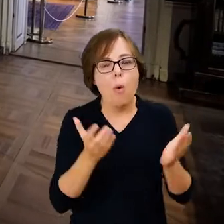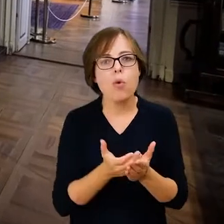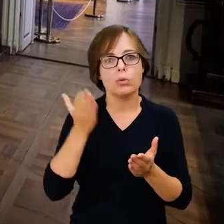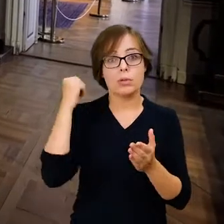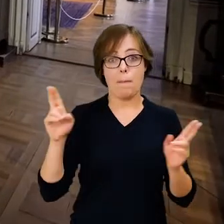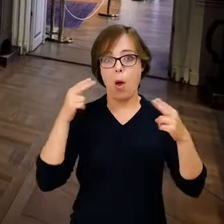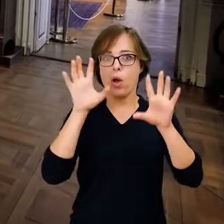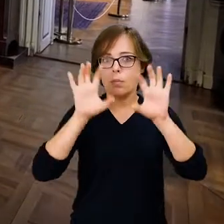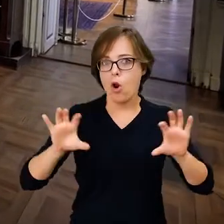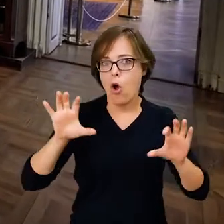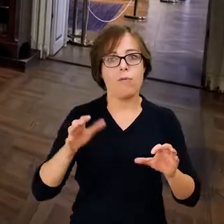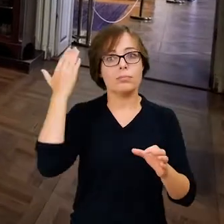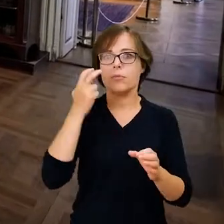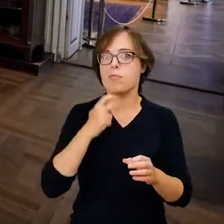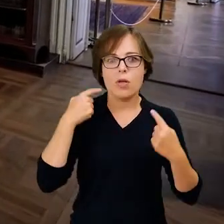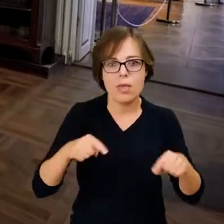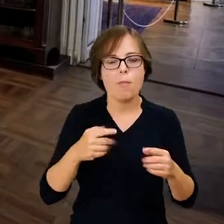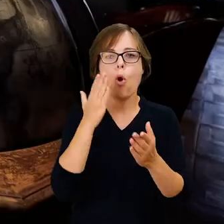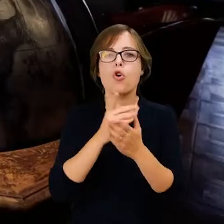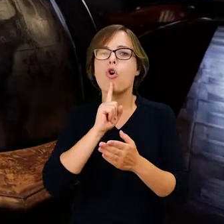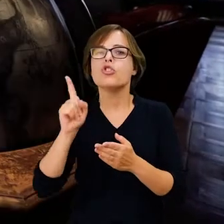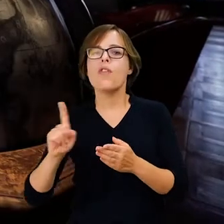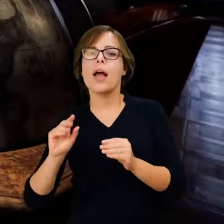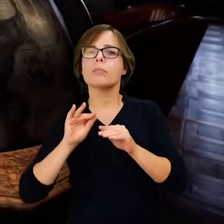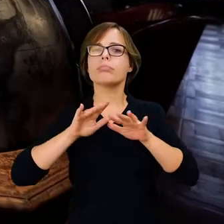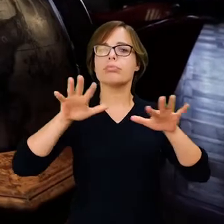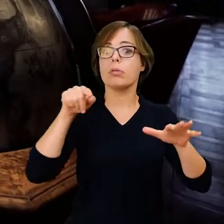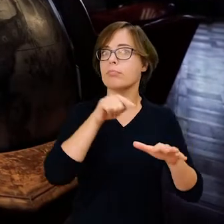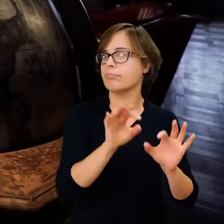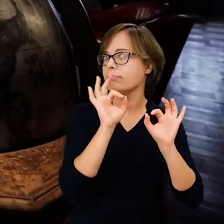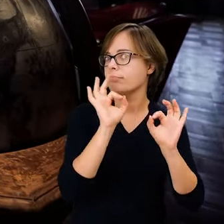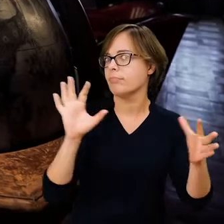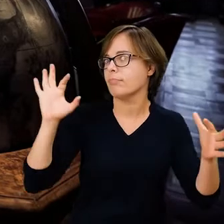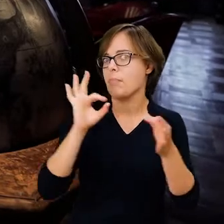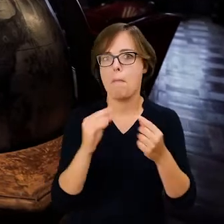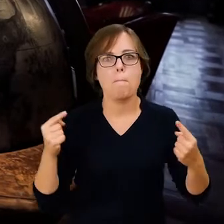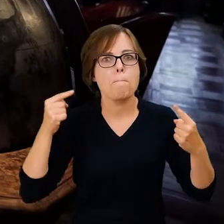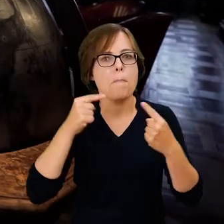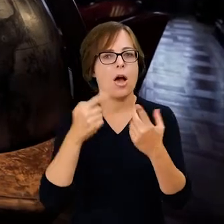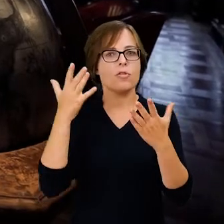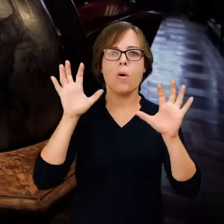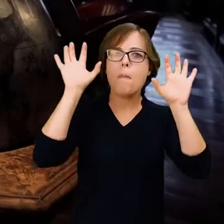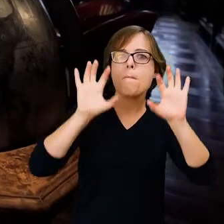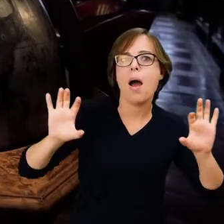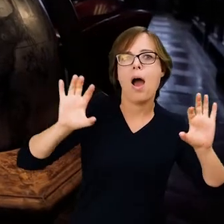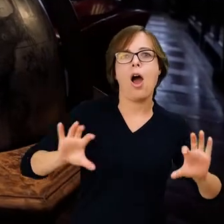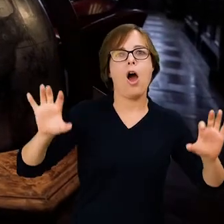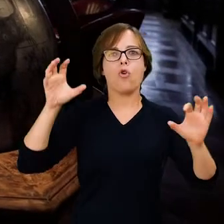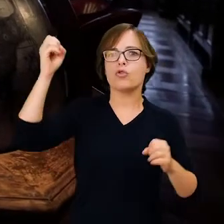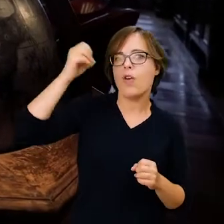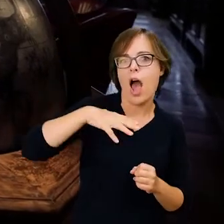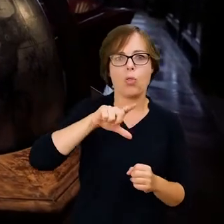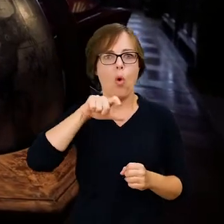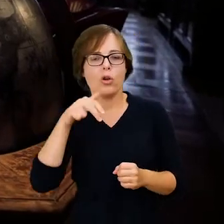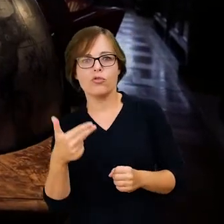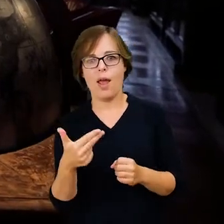był tylko piękny blask świec, one idealnie współgrały właśnie z tym barokowym tchnieniem światła i cienia.